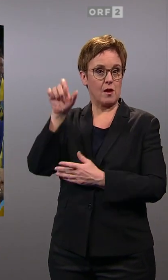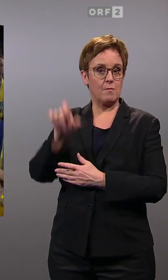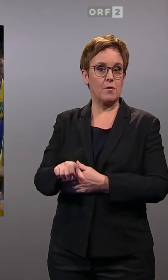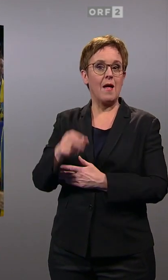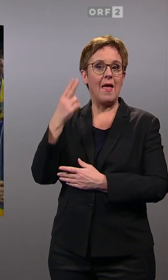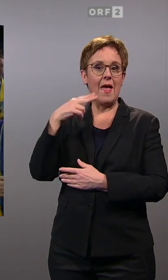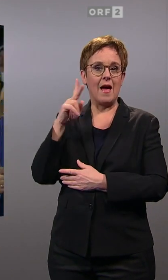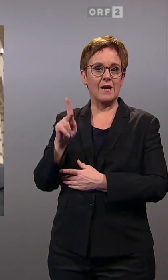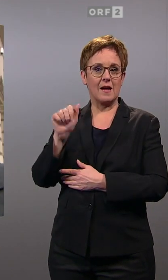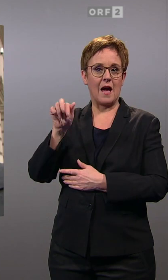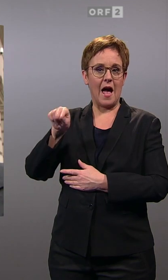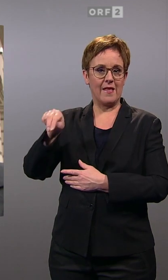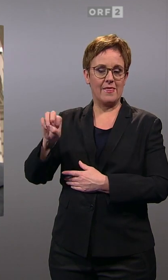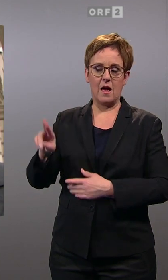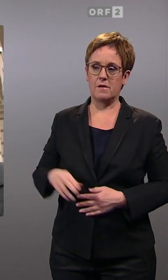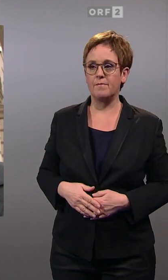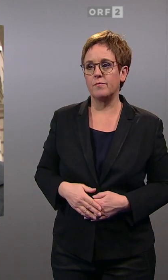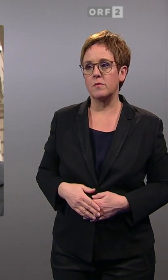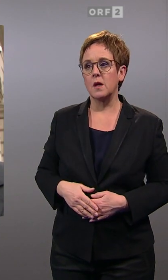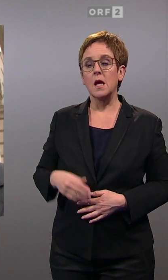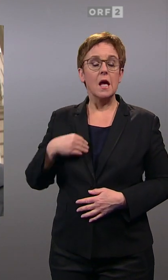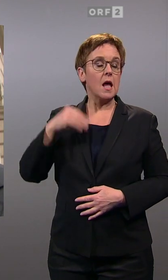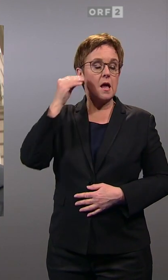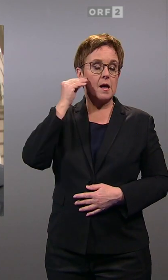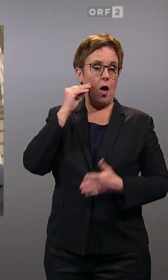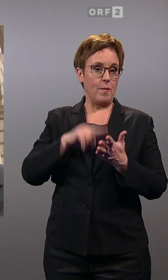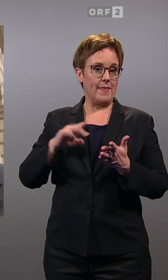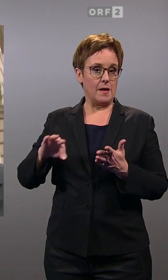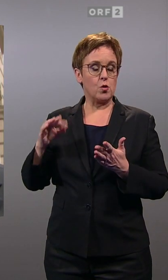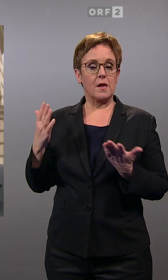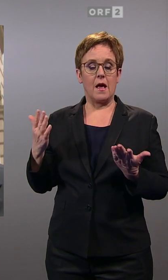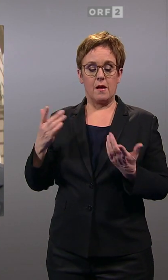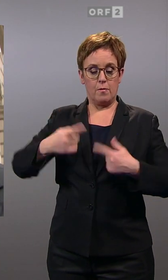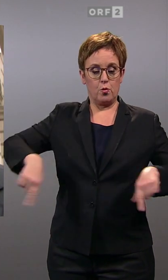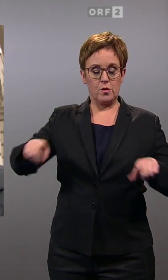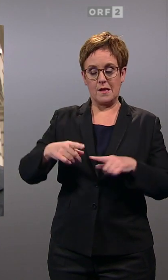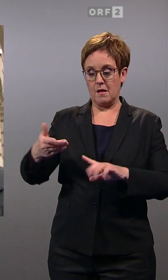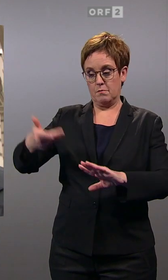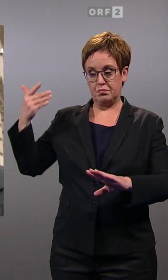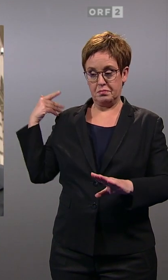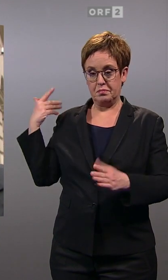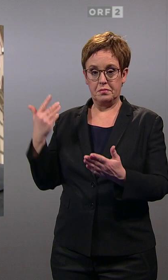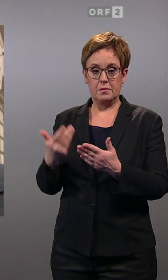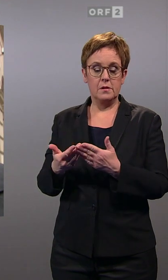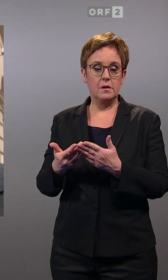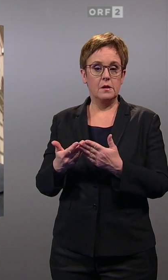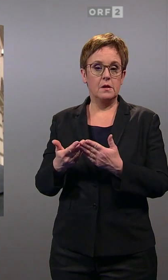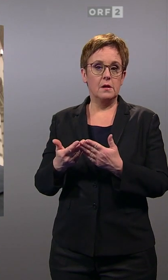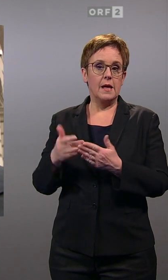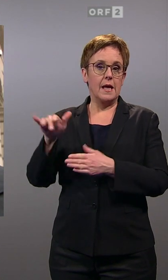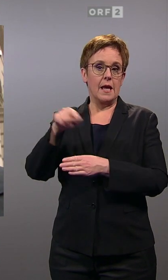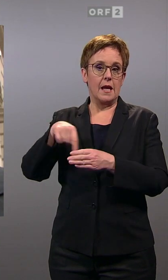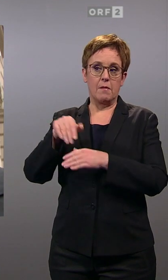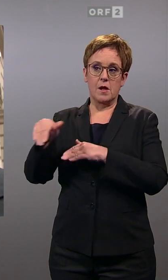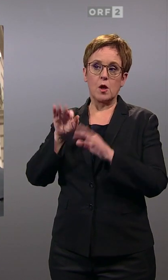Gerhard Kahner. Weil ich einfach glaube, dass Niederösterreich gerade in der Vergangenheit auf dem Platz des Innenministers